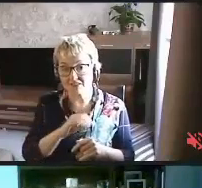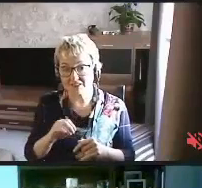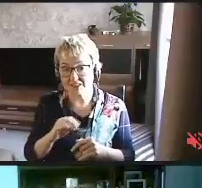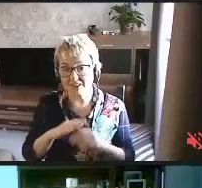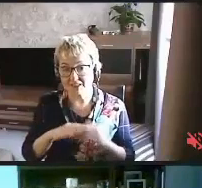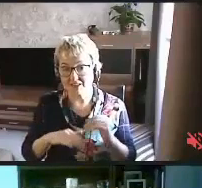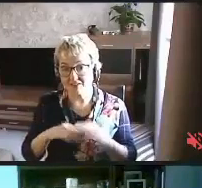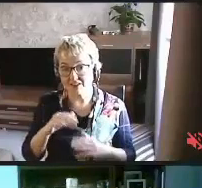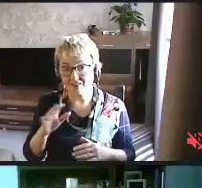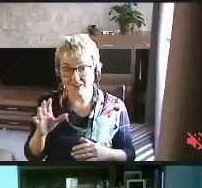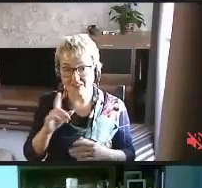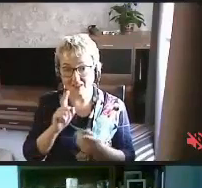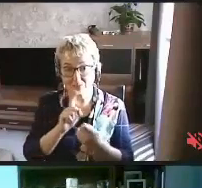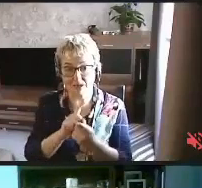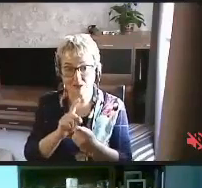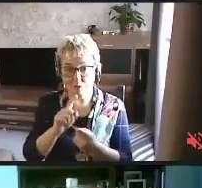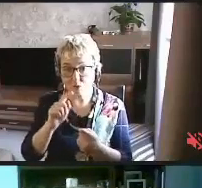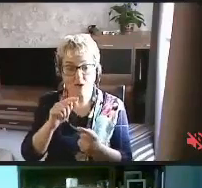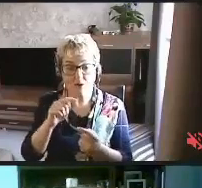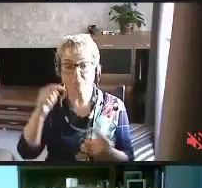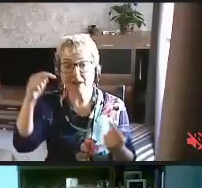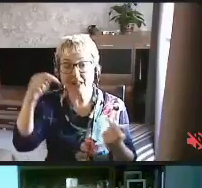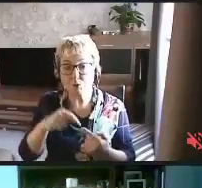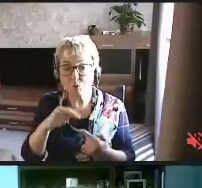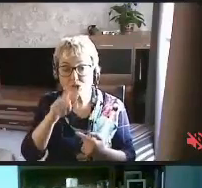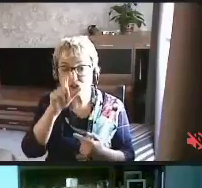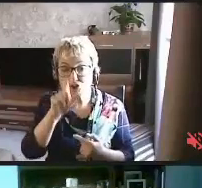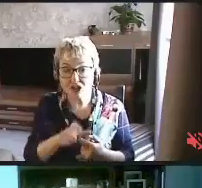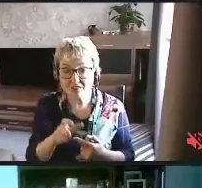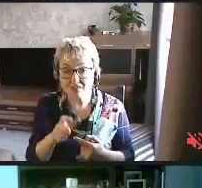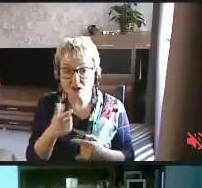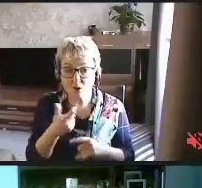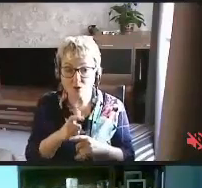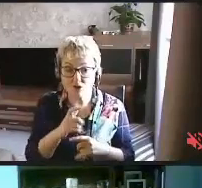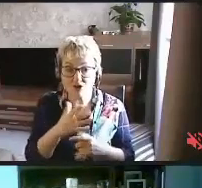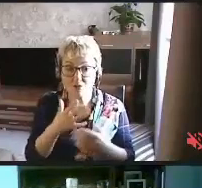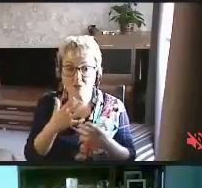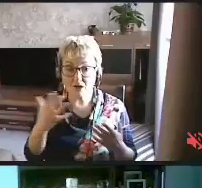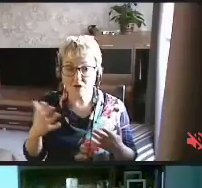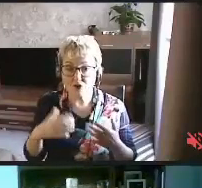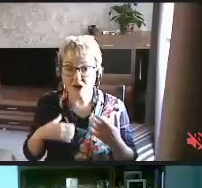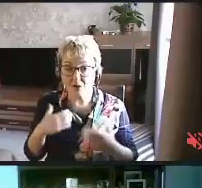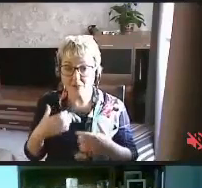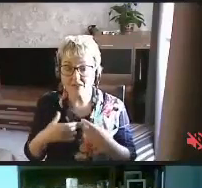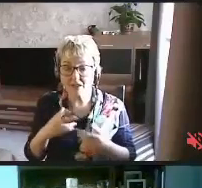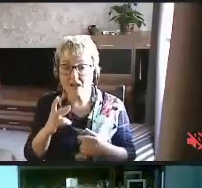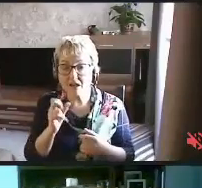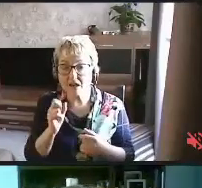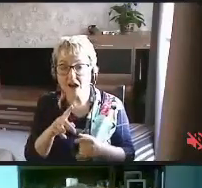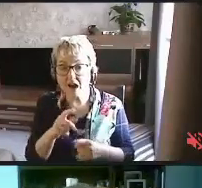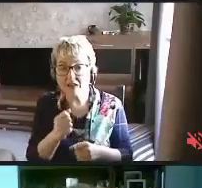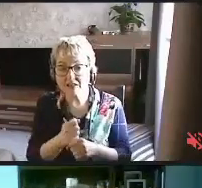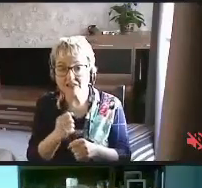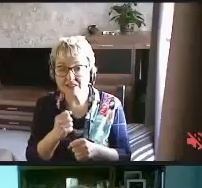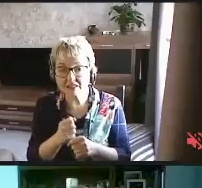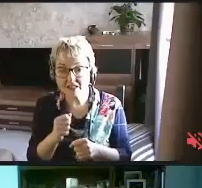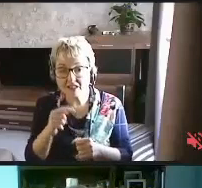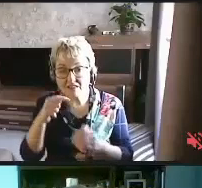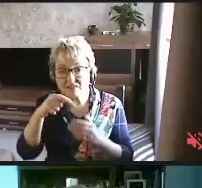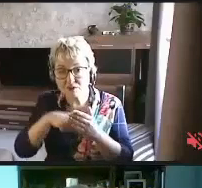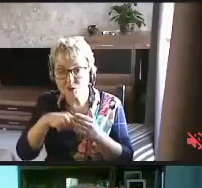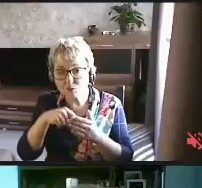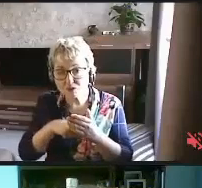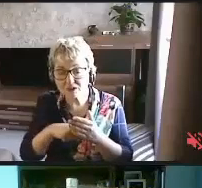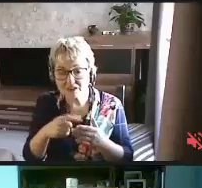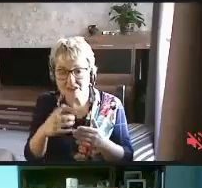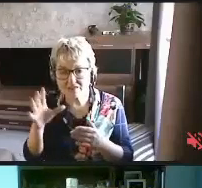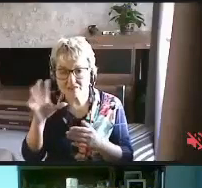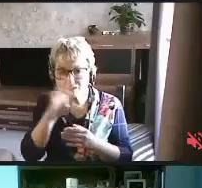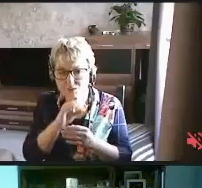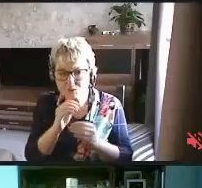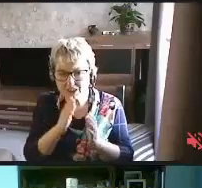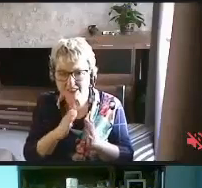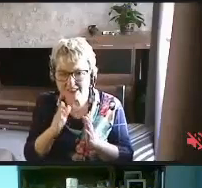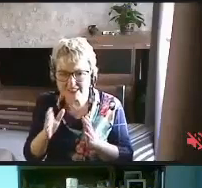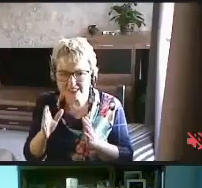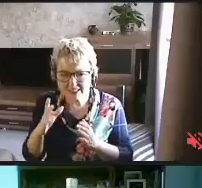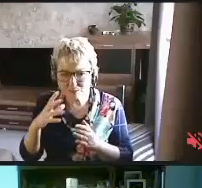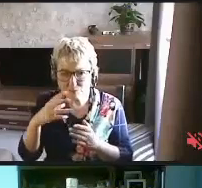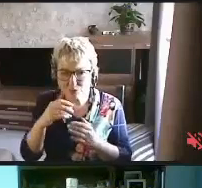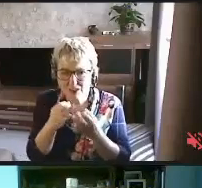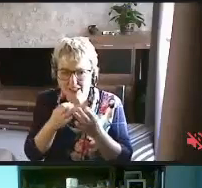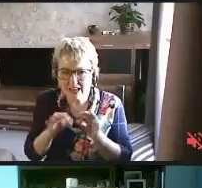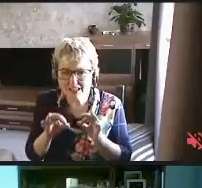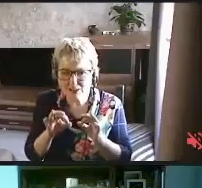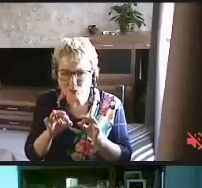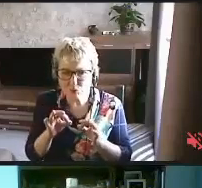квалификациям подходит человек, но очень большое опасение с тем, как сделать внутри свою всю эту систему свою